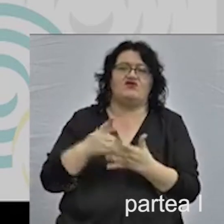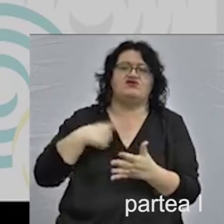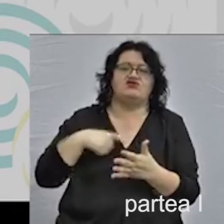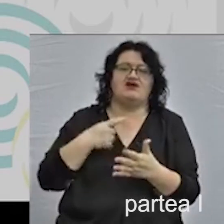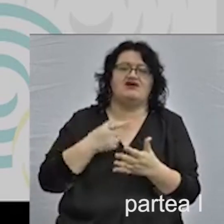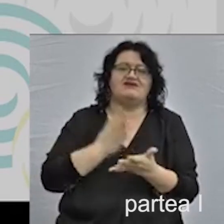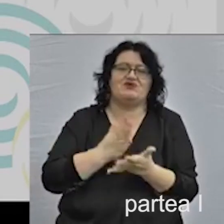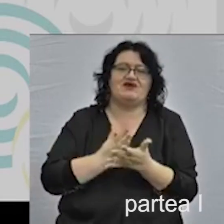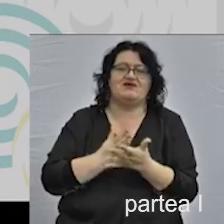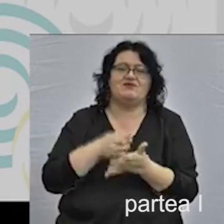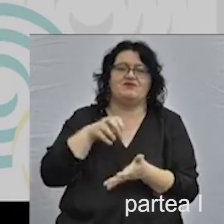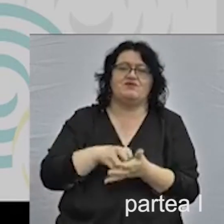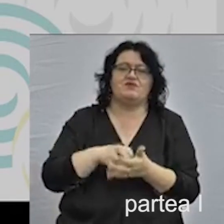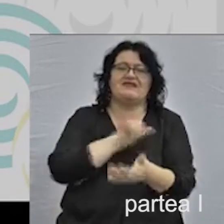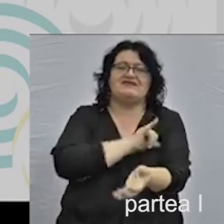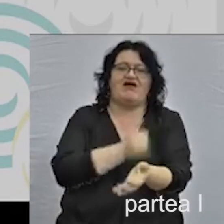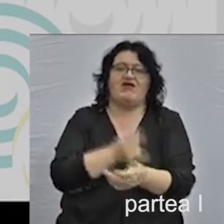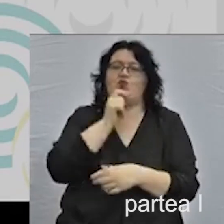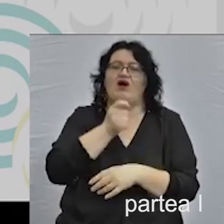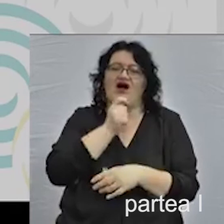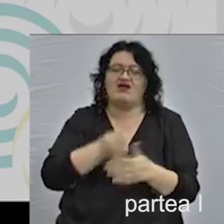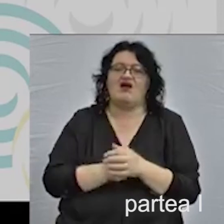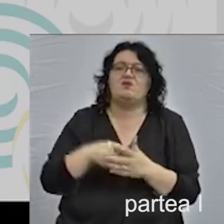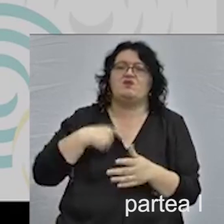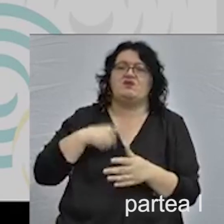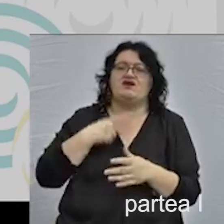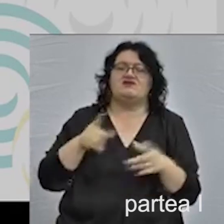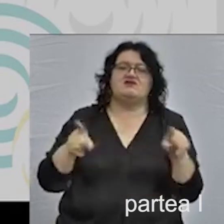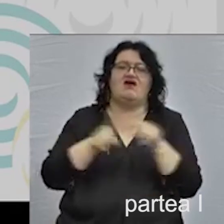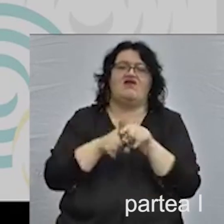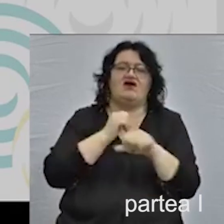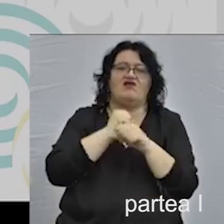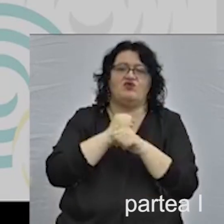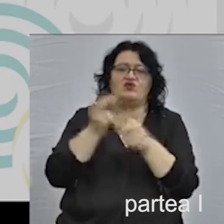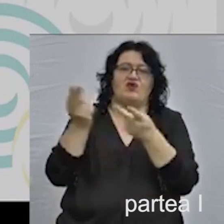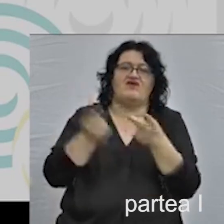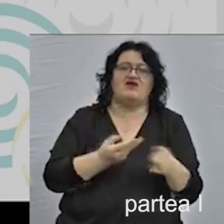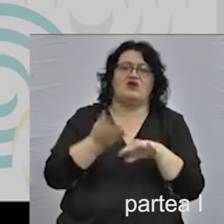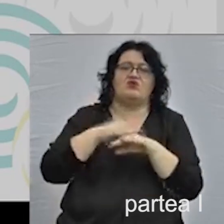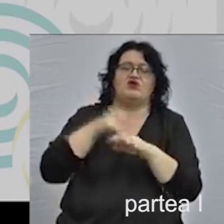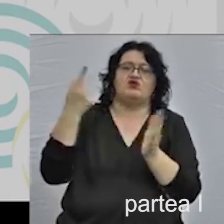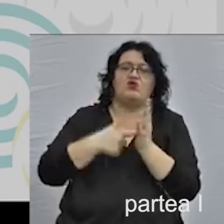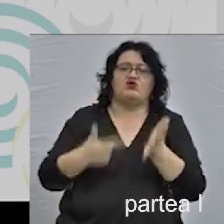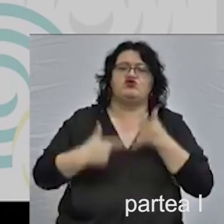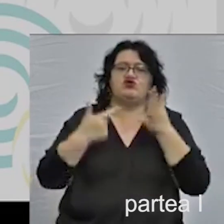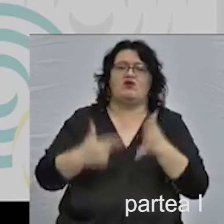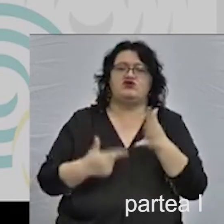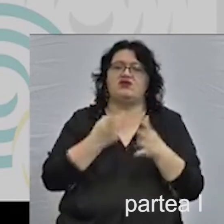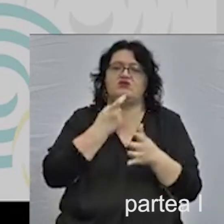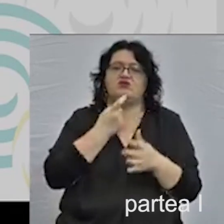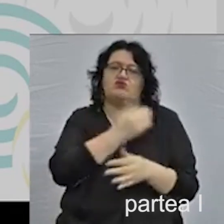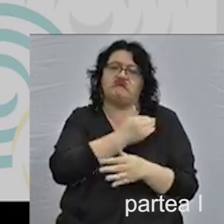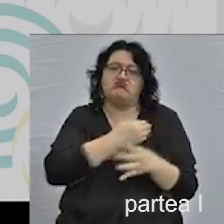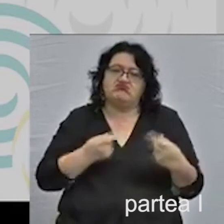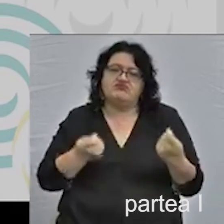încă municipiul Sege din Ungaria. Ei sunt, de altfel, cei care au invitat în anul 2017 municipiul Timișoara să